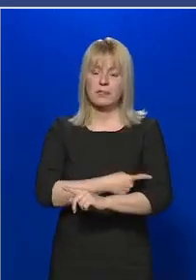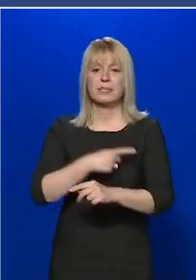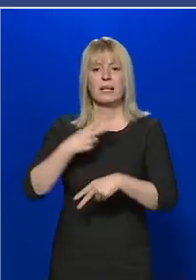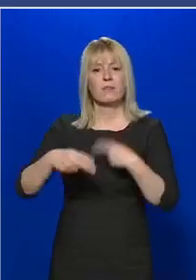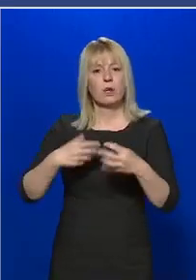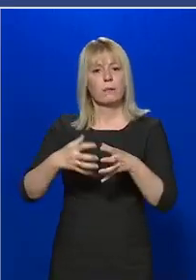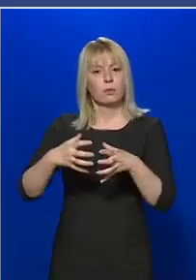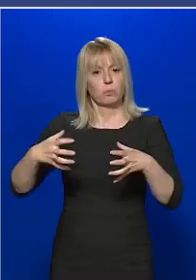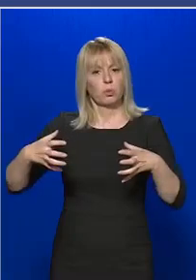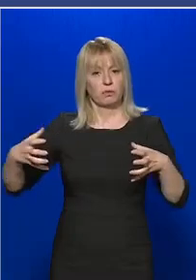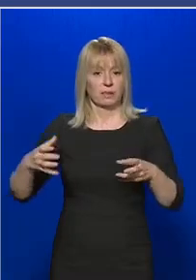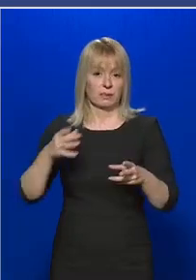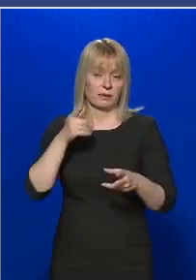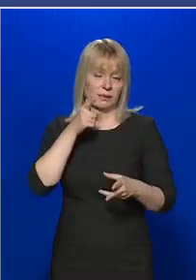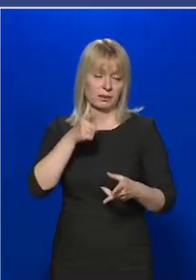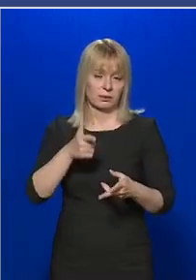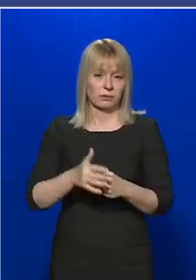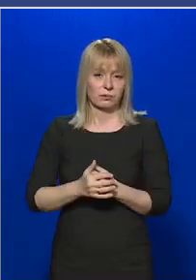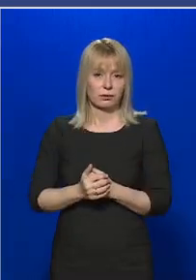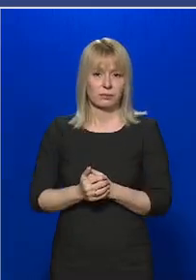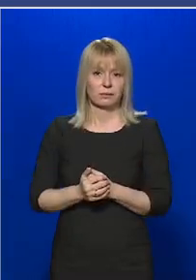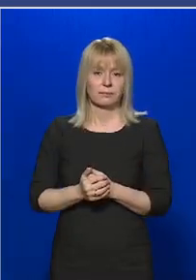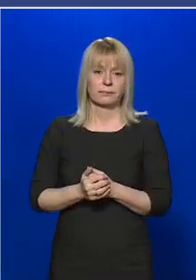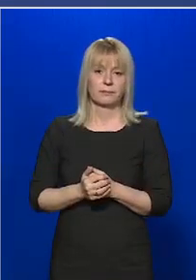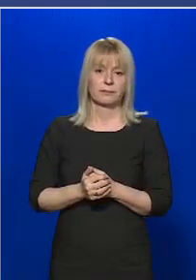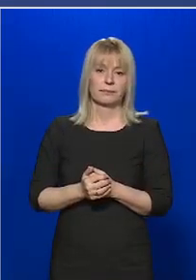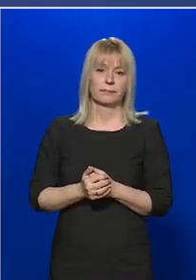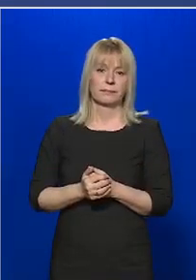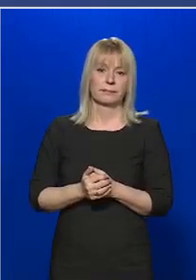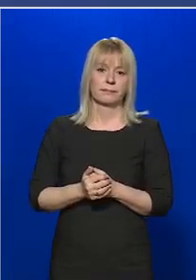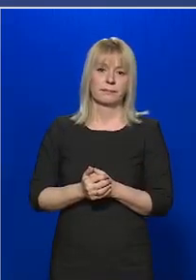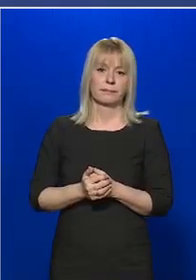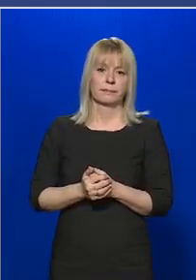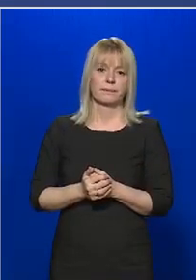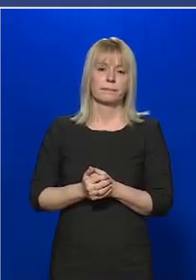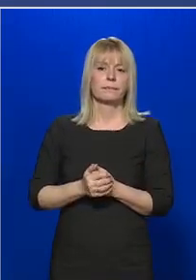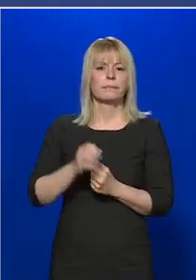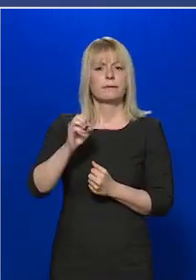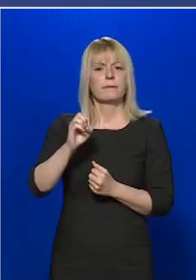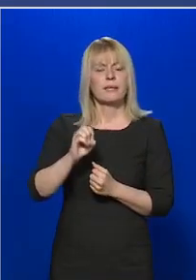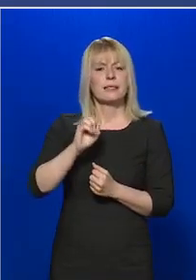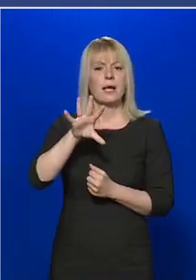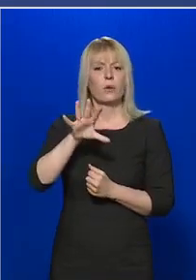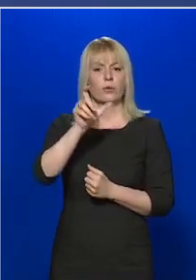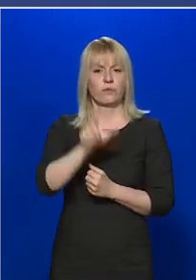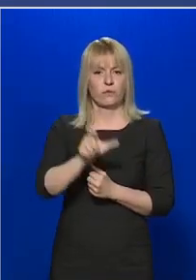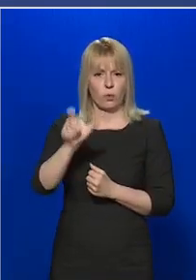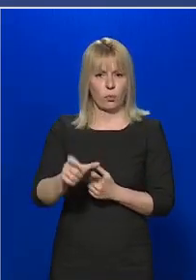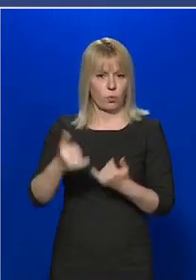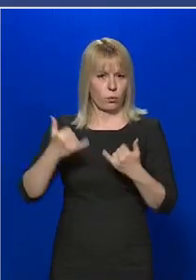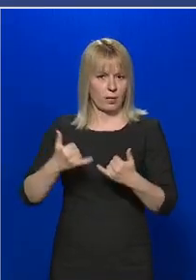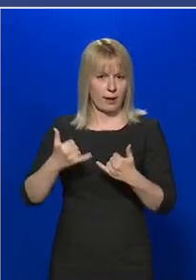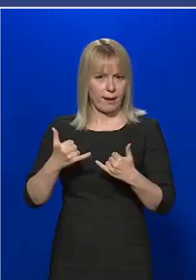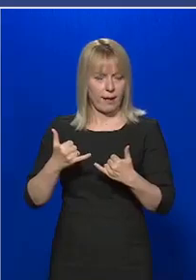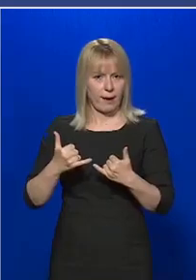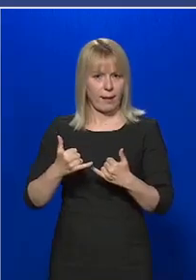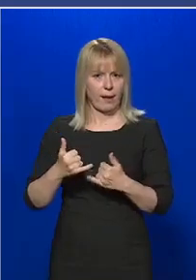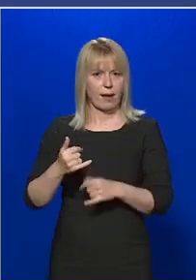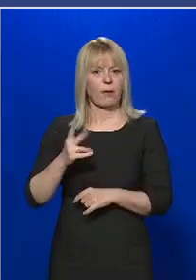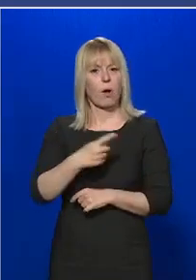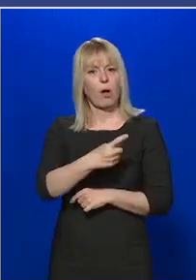bővítésére kerül sor. A 15 fő van jelenleg, aki